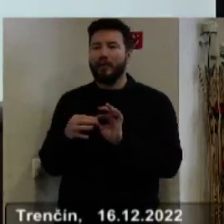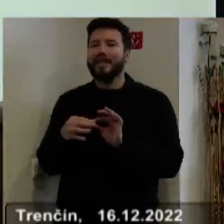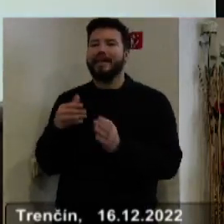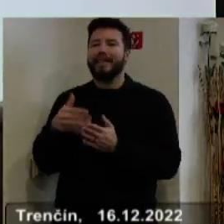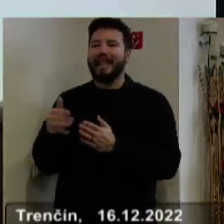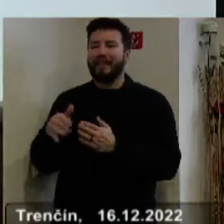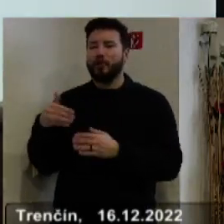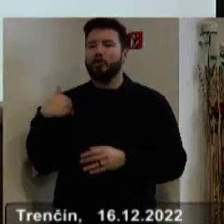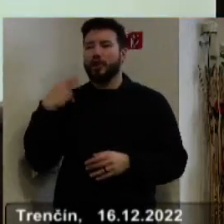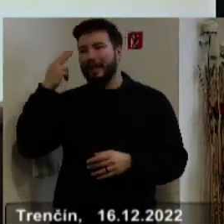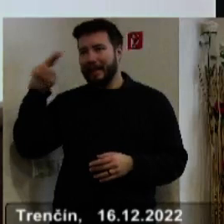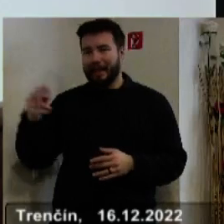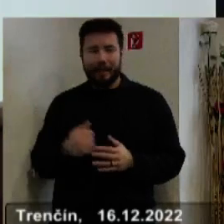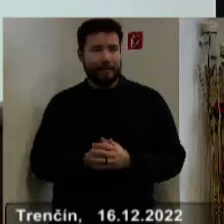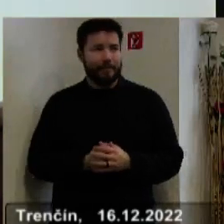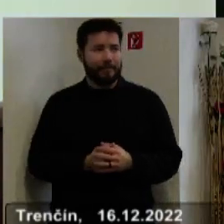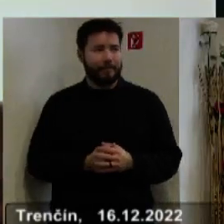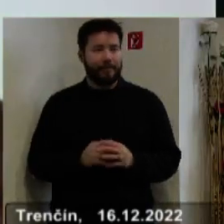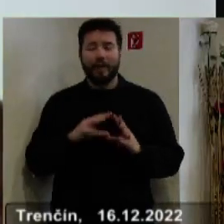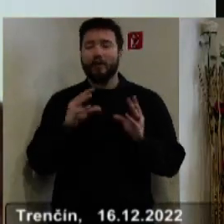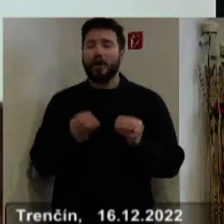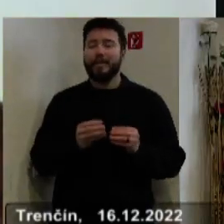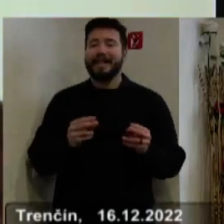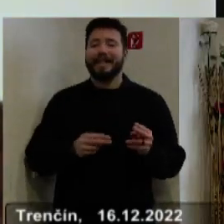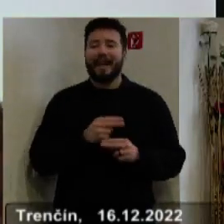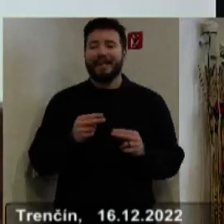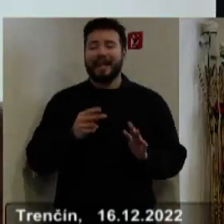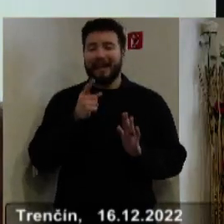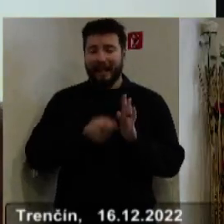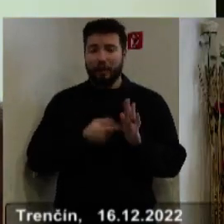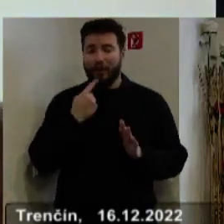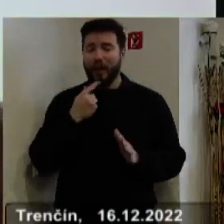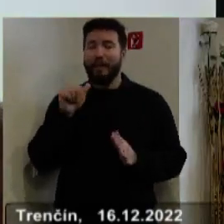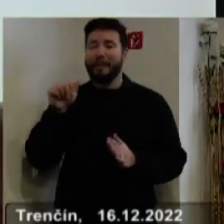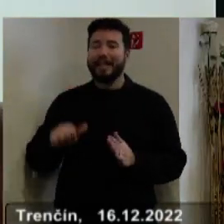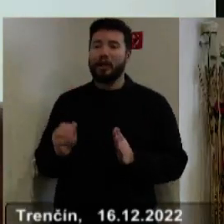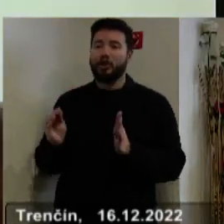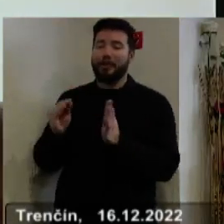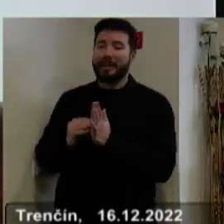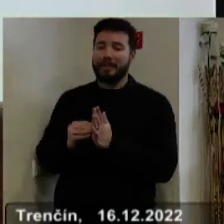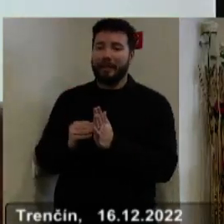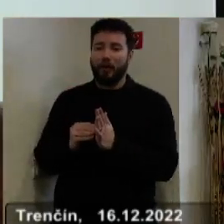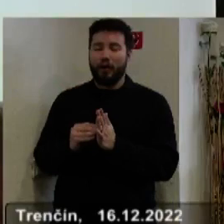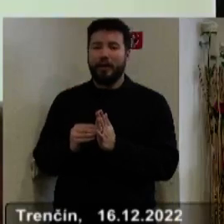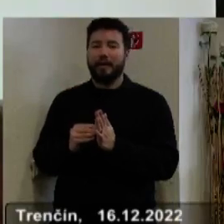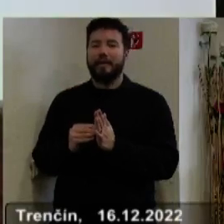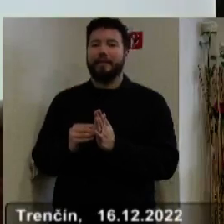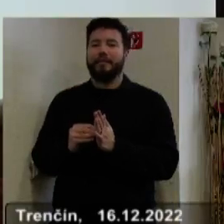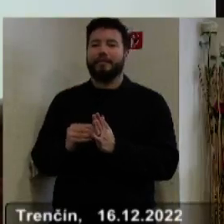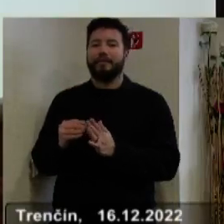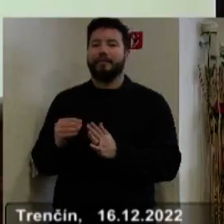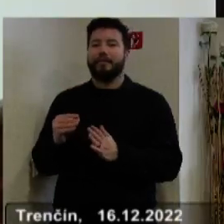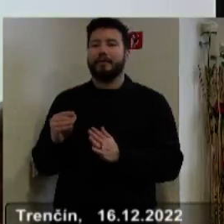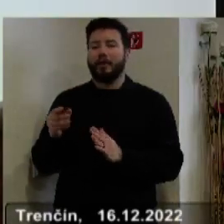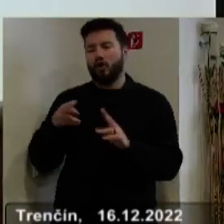ubytováním v školskom internáte. Predložené Všeobecné záväzné nariadenie mení výšku mesečného príspevku, ktoré platia